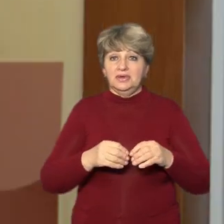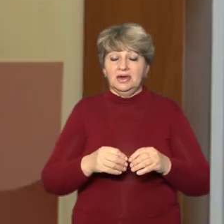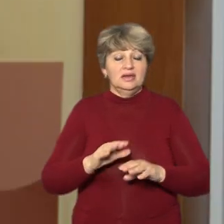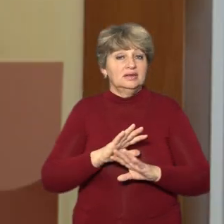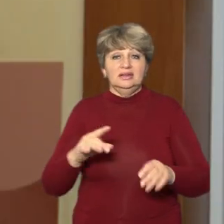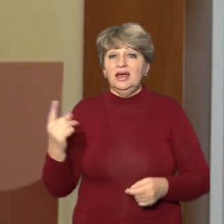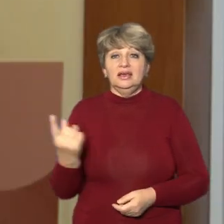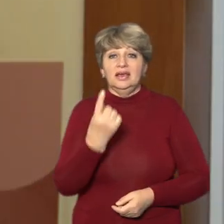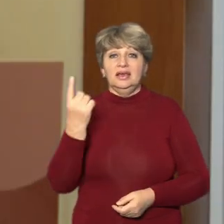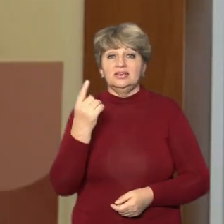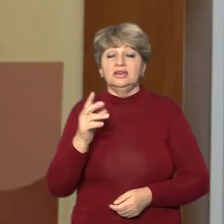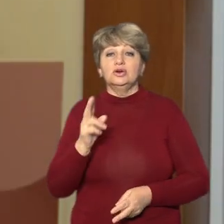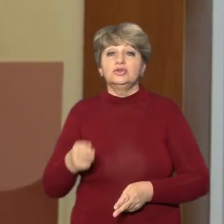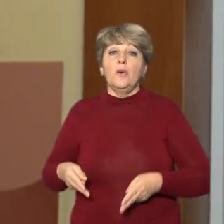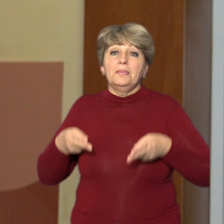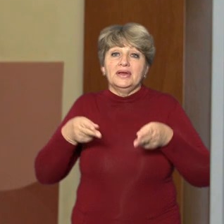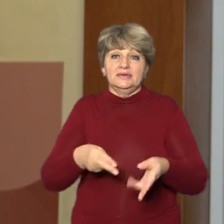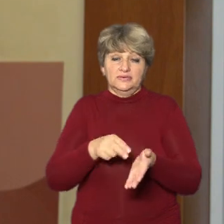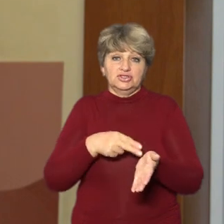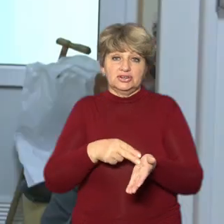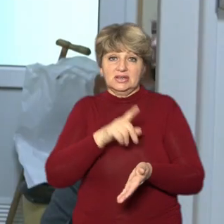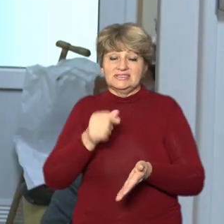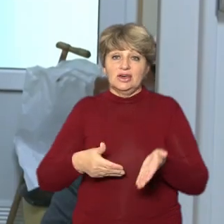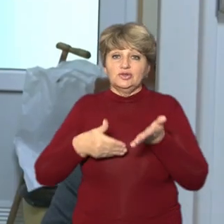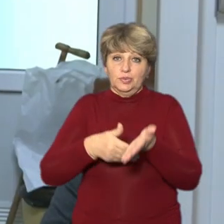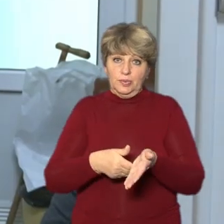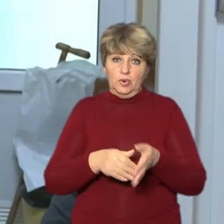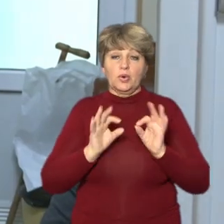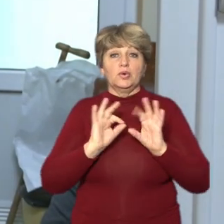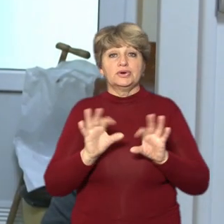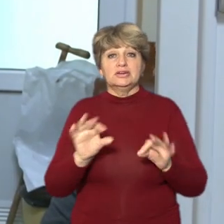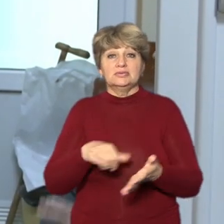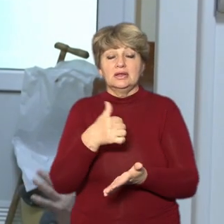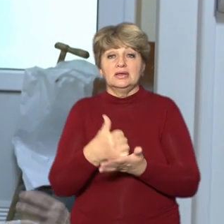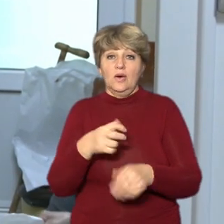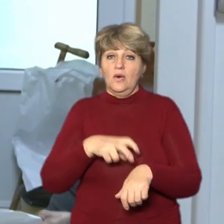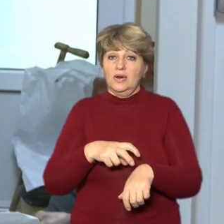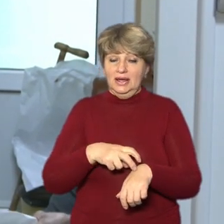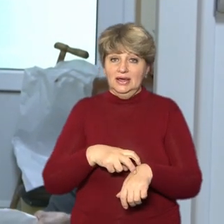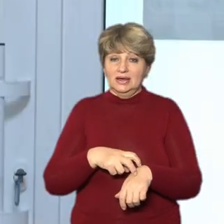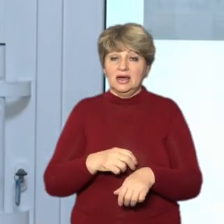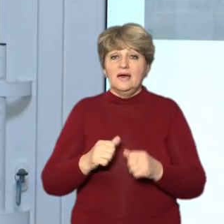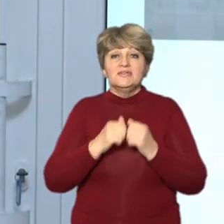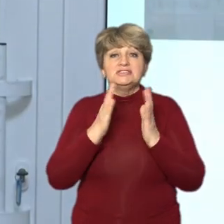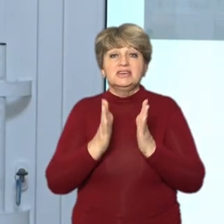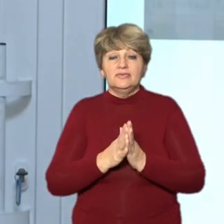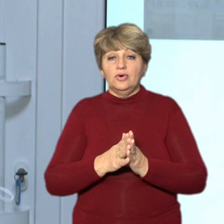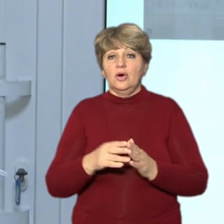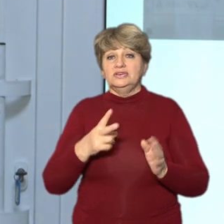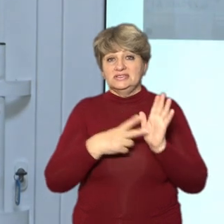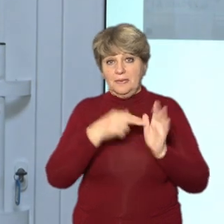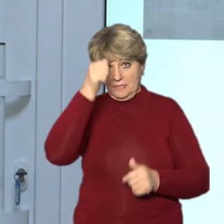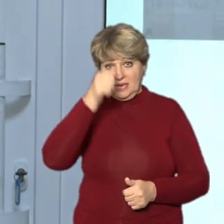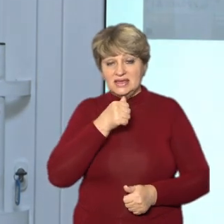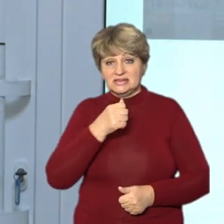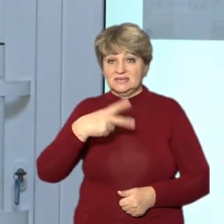пацієнтів з інших областей, хто приїздить в Черкаси за допомогою, розповів лікар Роман Мурар-Обрлеско. Всього за 8 місяців 2022